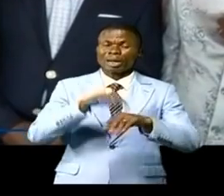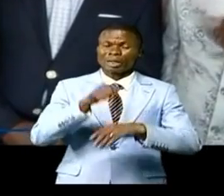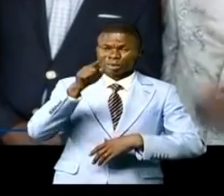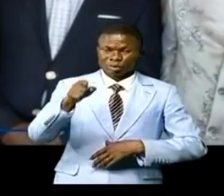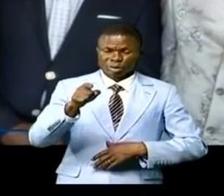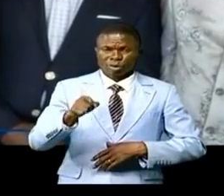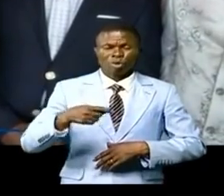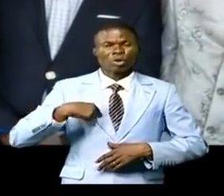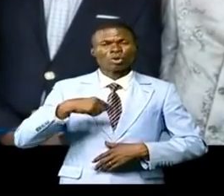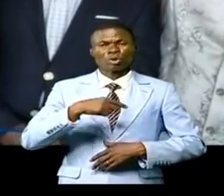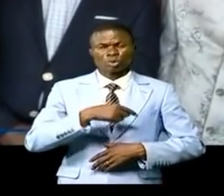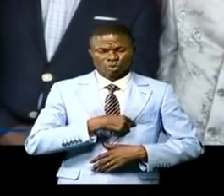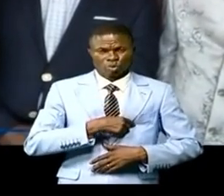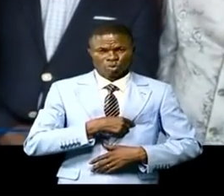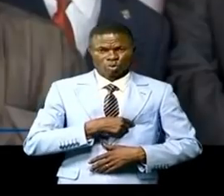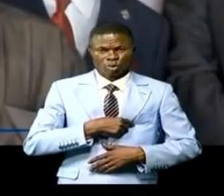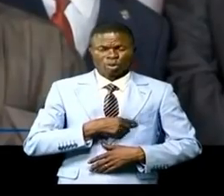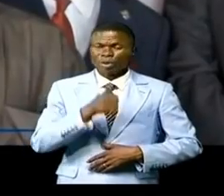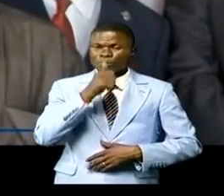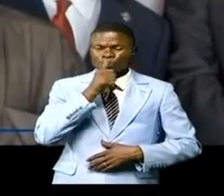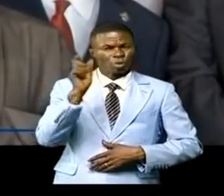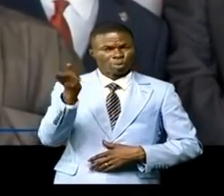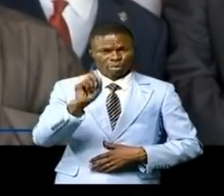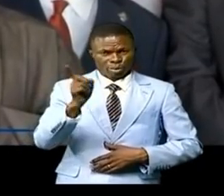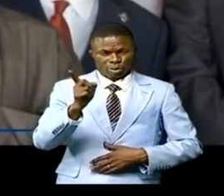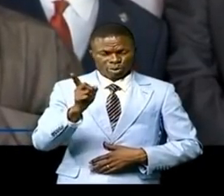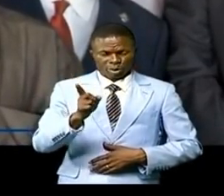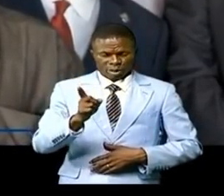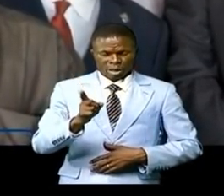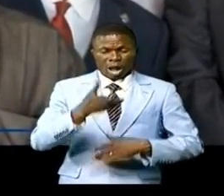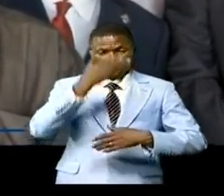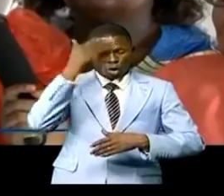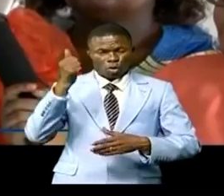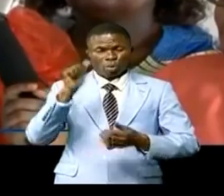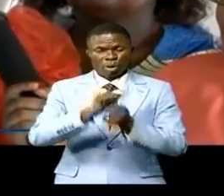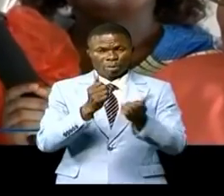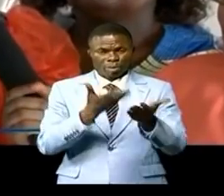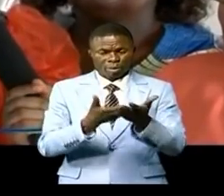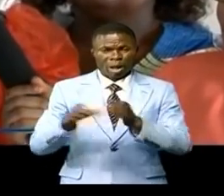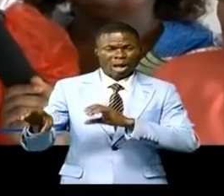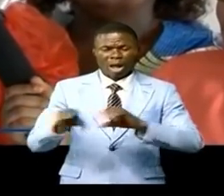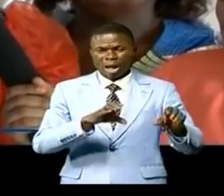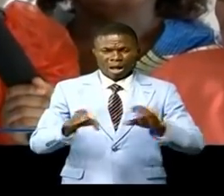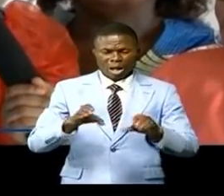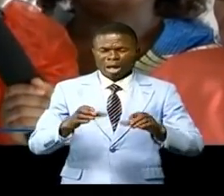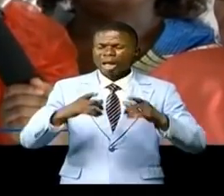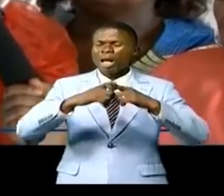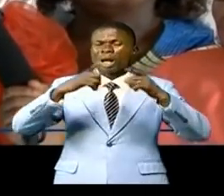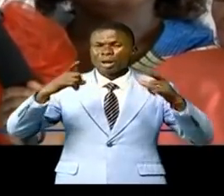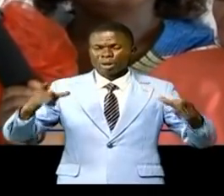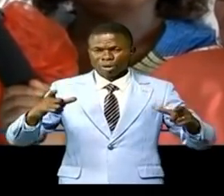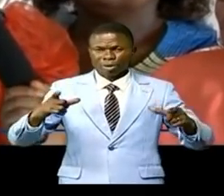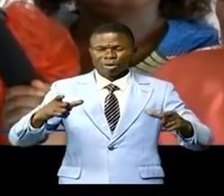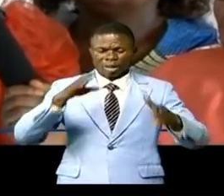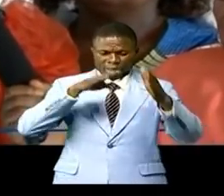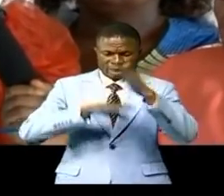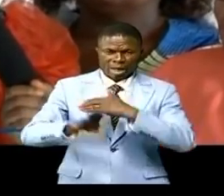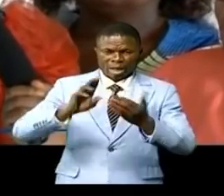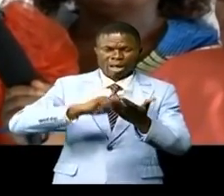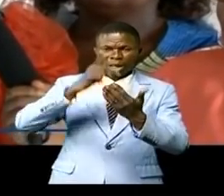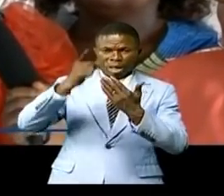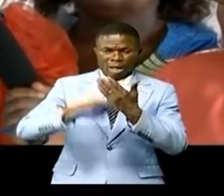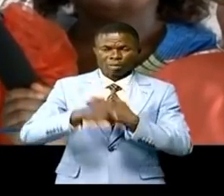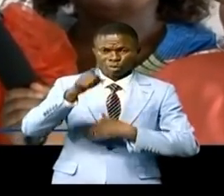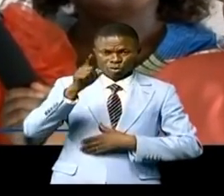nous ne pouvons pas nous taire et passer sous silence cet acte grandiose qui entre dans votre